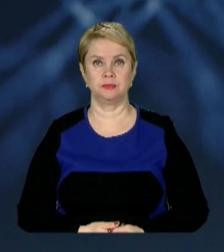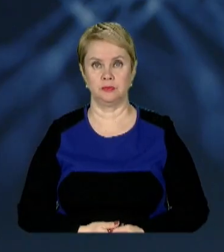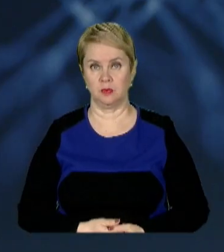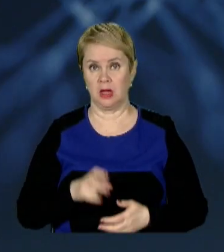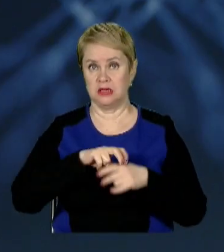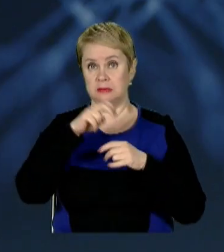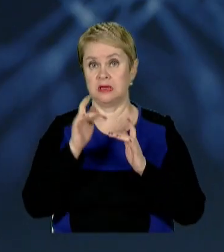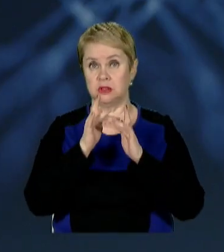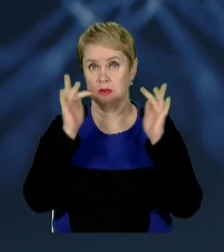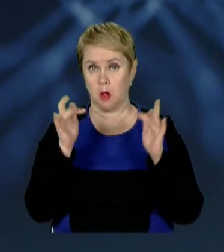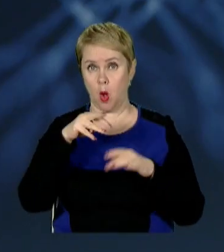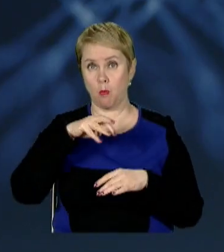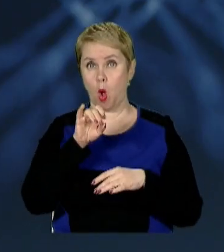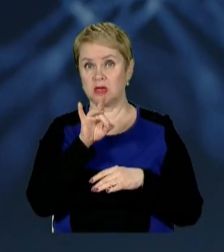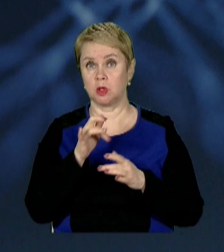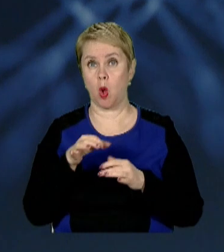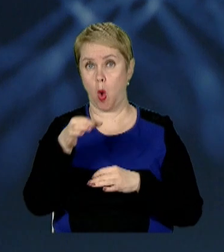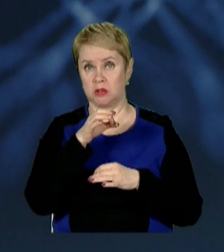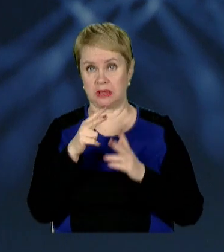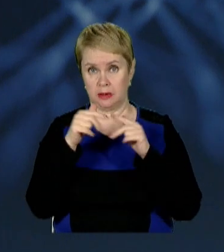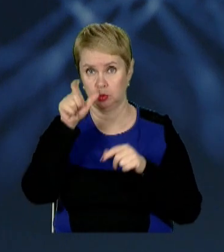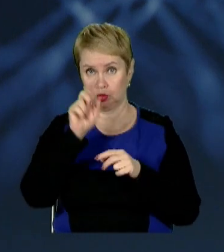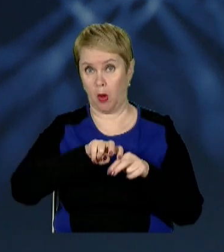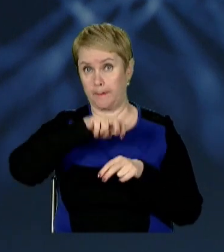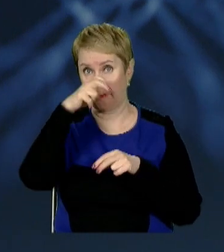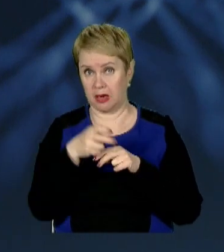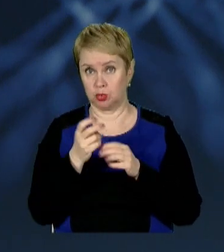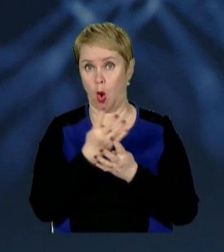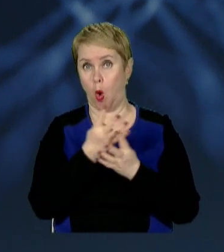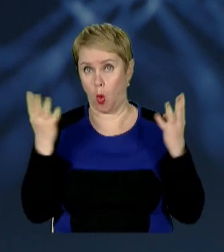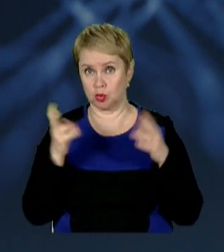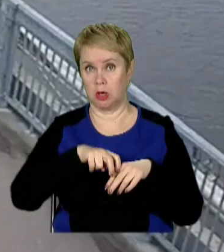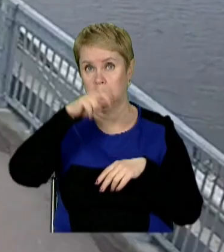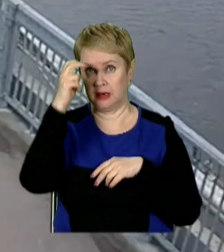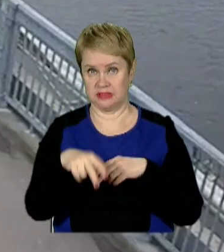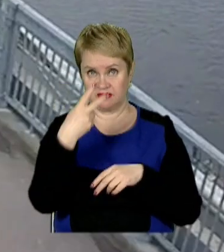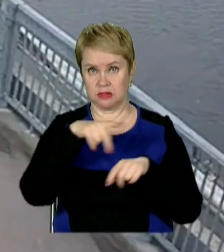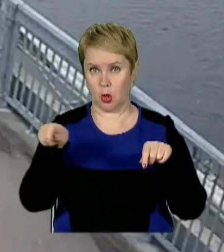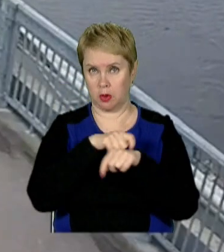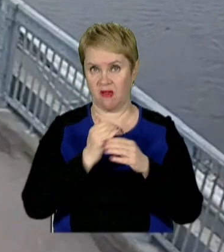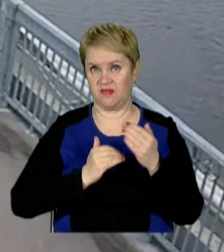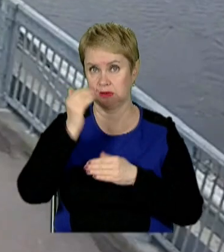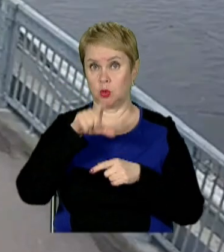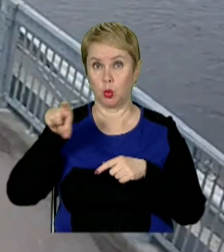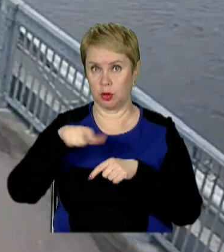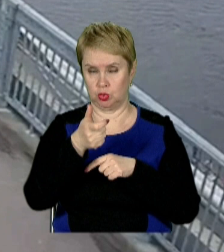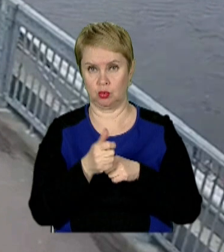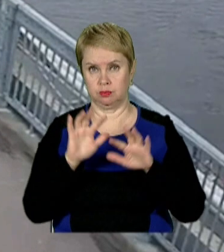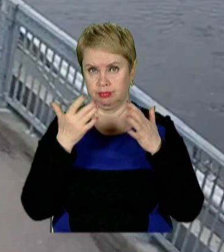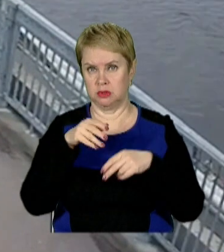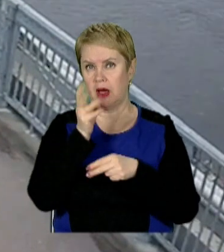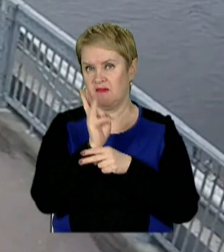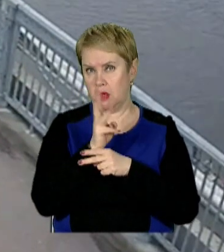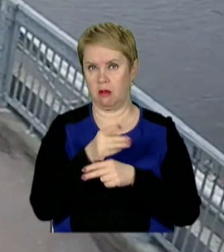Стрибнове з мосту на Монастирському острові у Дніпрі чоловік переліз через огорожу та кинувся з 20-метрової висоти у річку. Інцидент